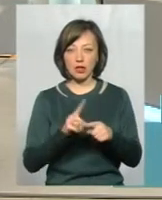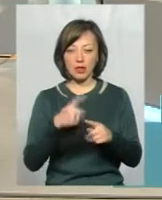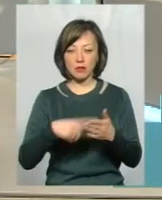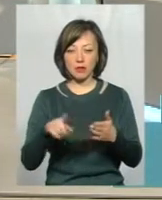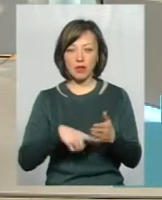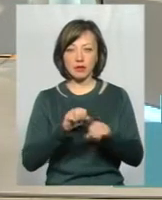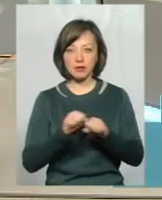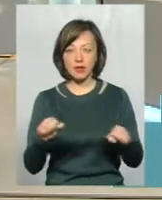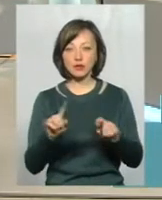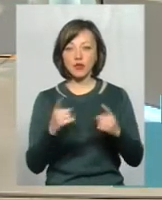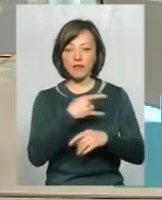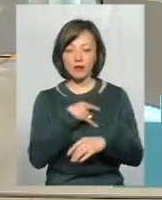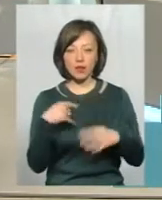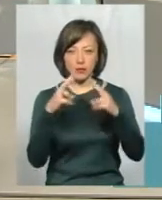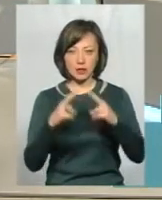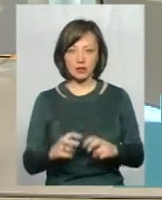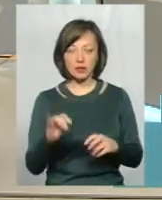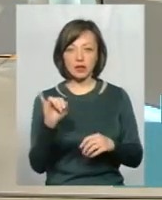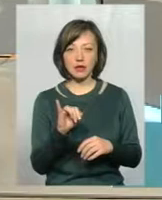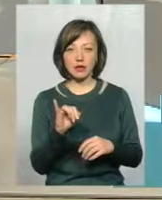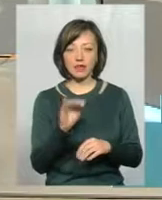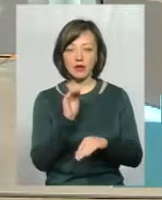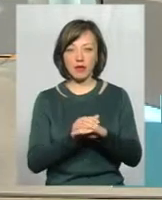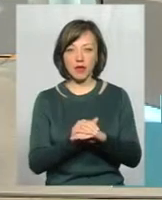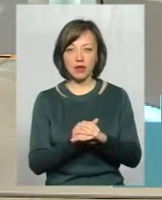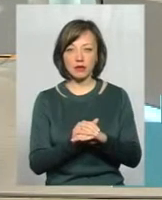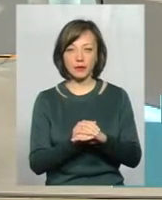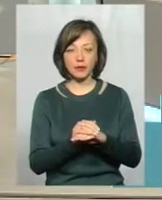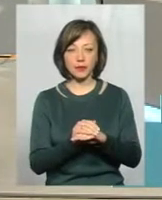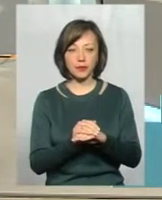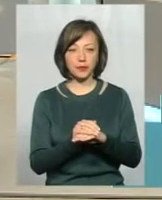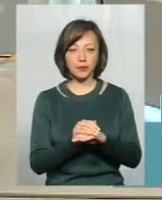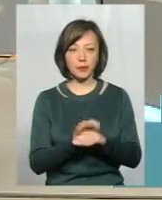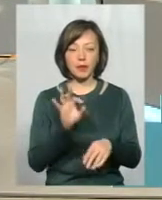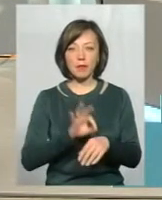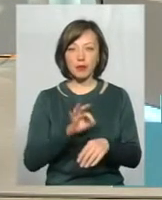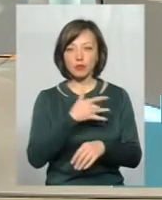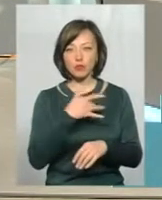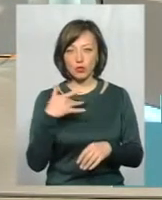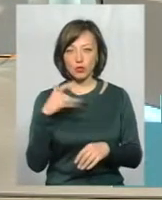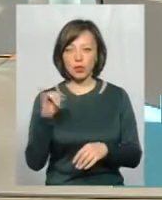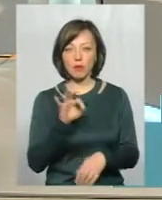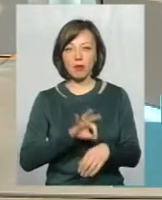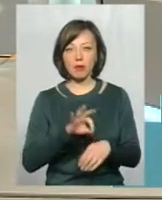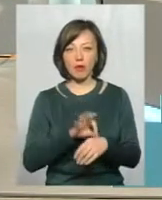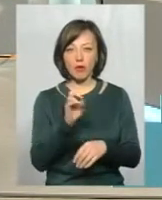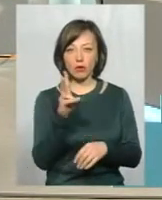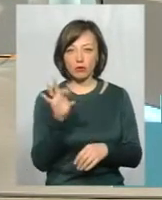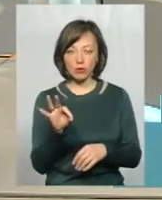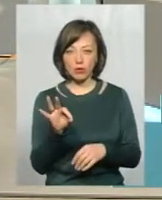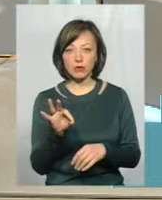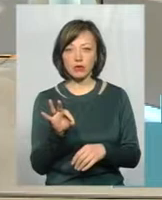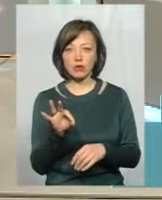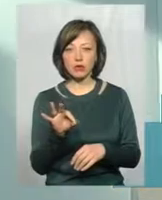нельзя, тому що флюорографічне обслідування виявляє і больних туберкулізом, і больних онкопатологій,